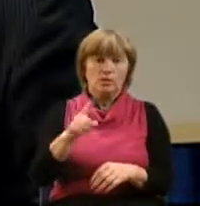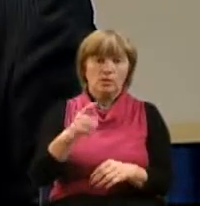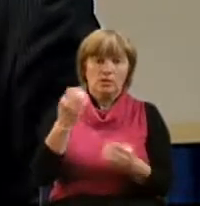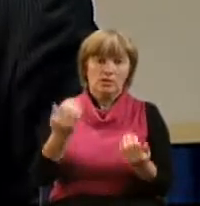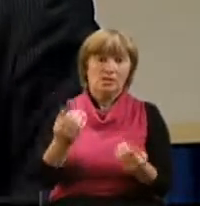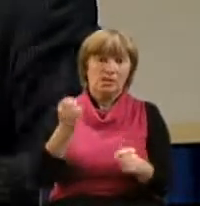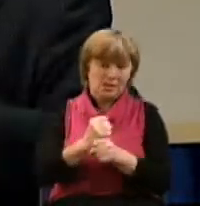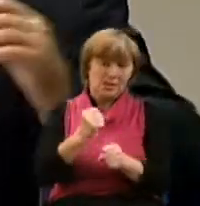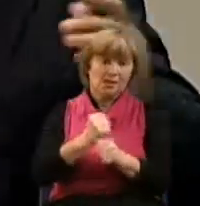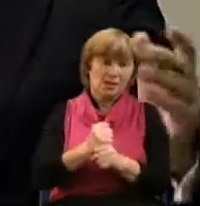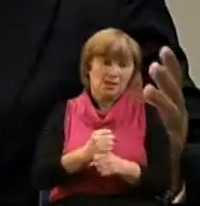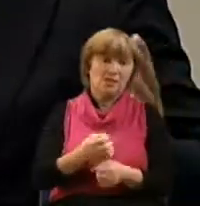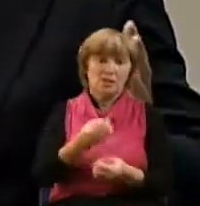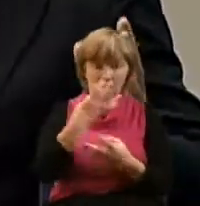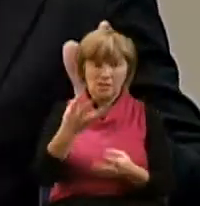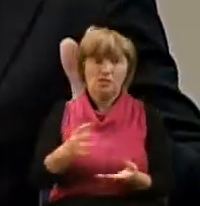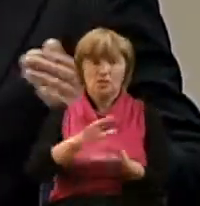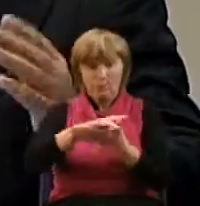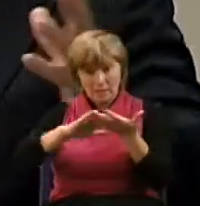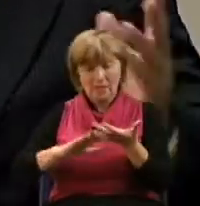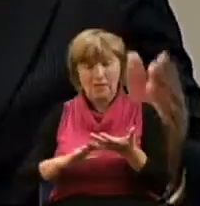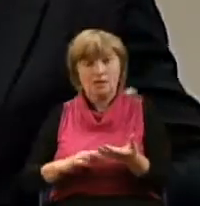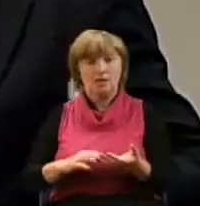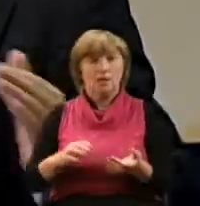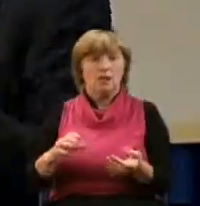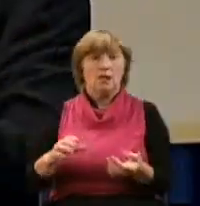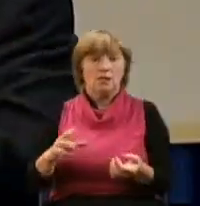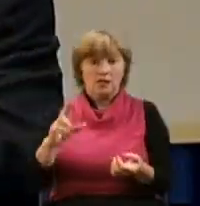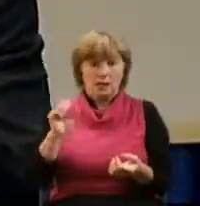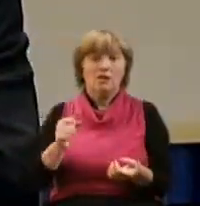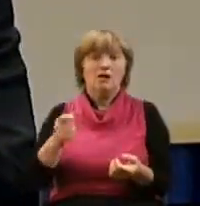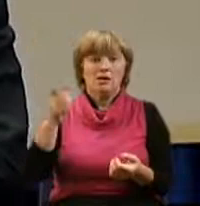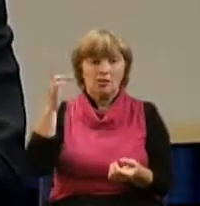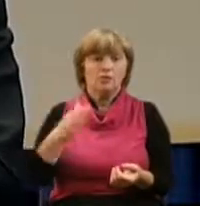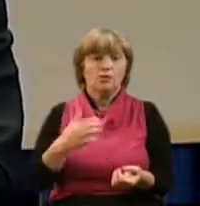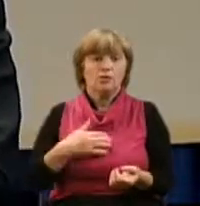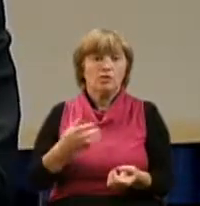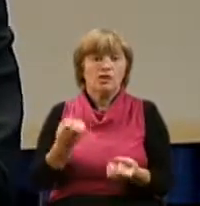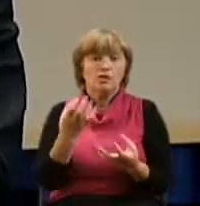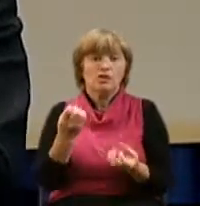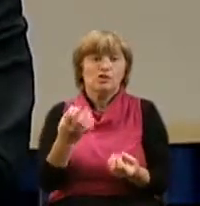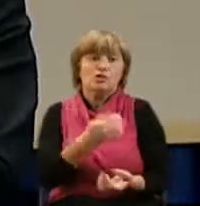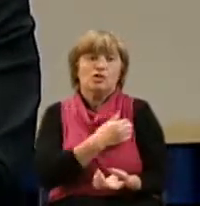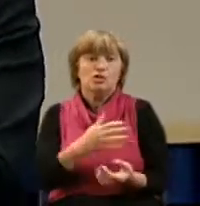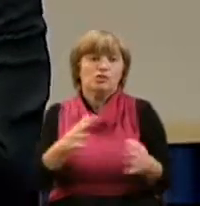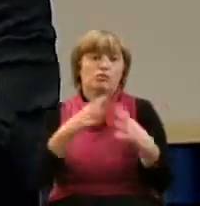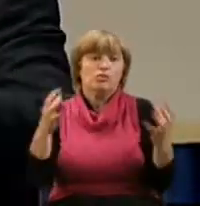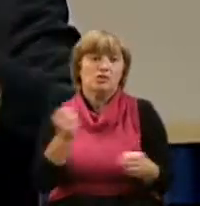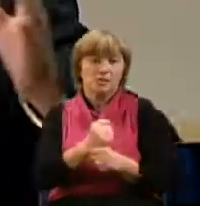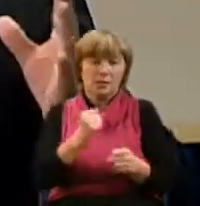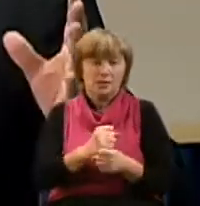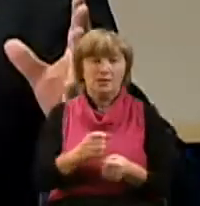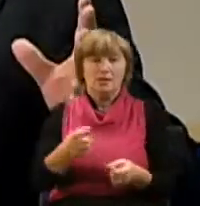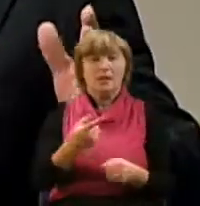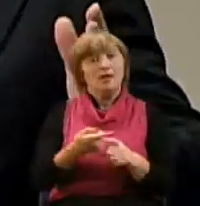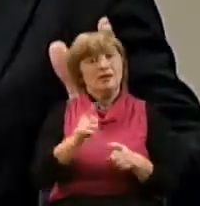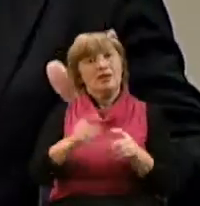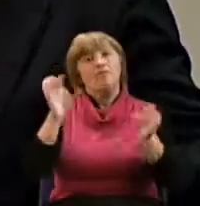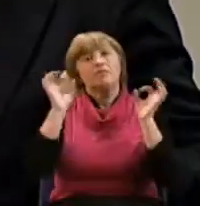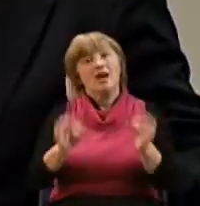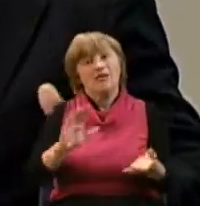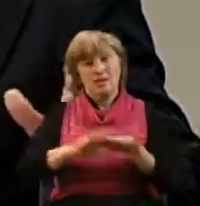Господь? Но я хотел бы еще что-то, я хотел бы еще больше сделать что-то для Тебя». То есть это правильное состояние